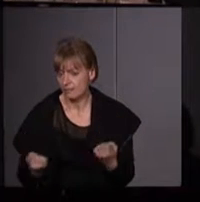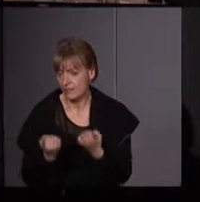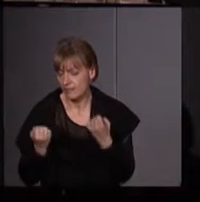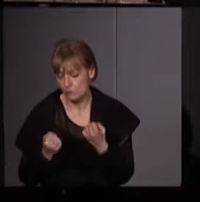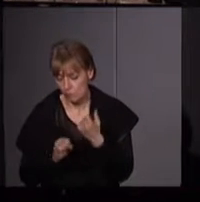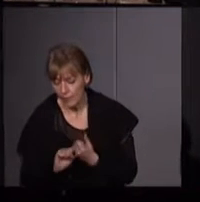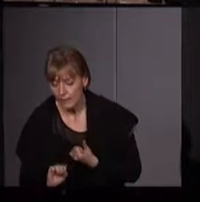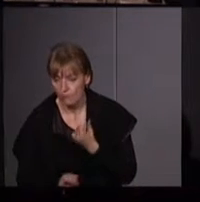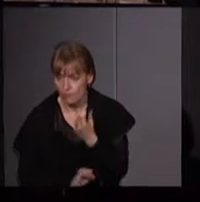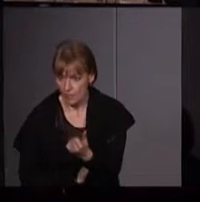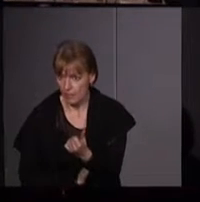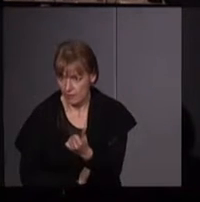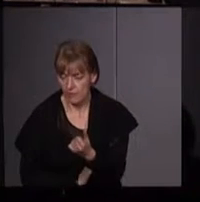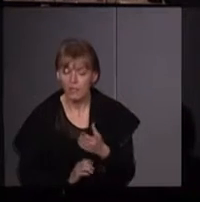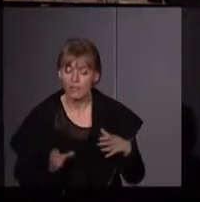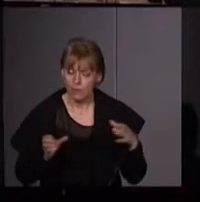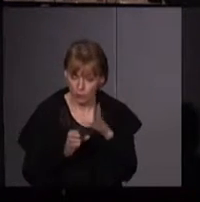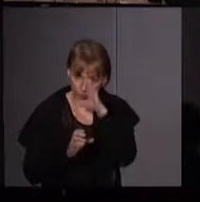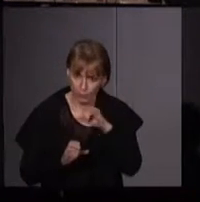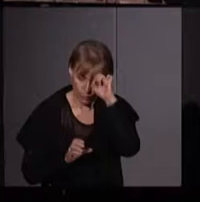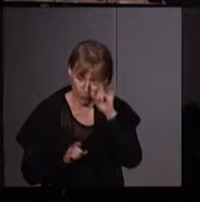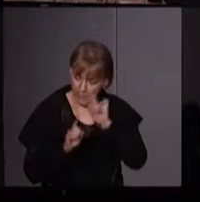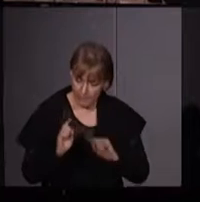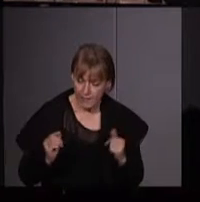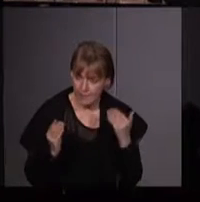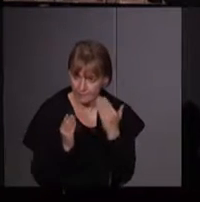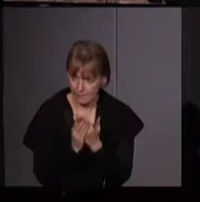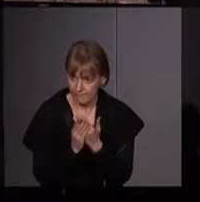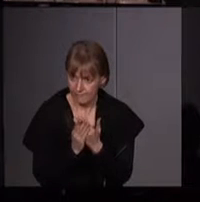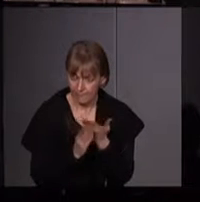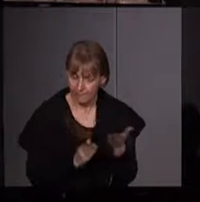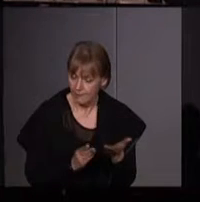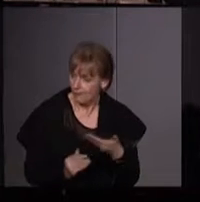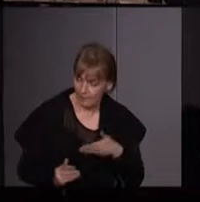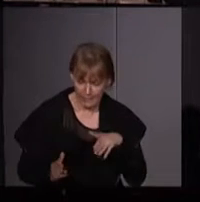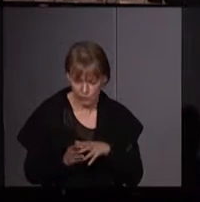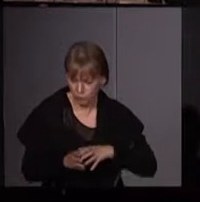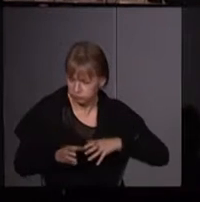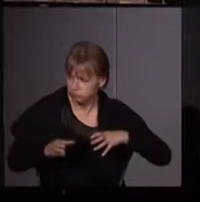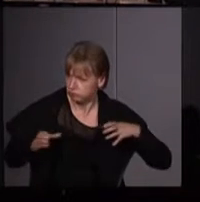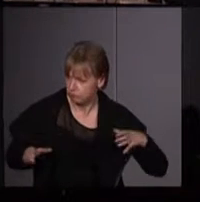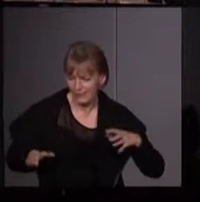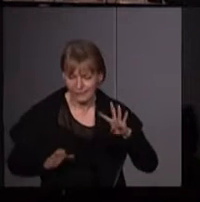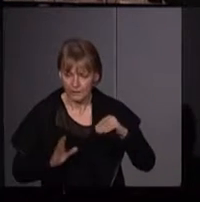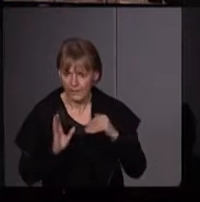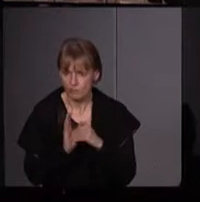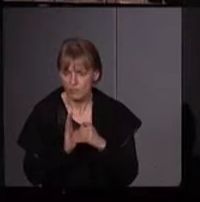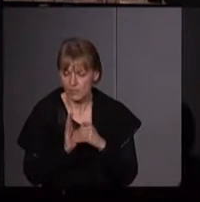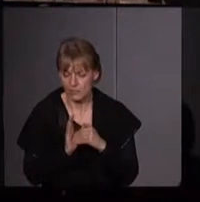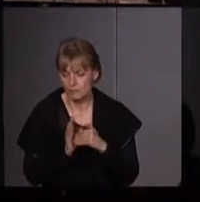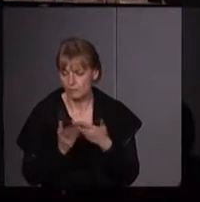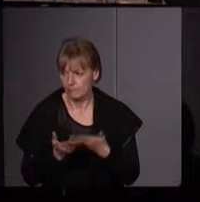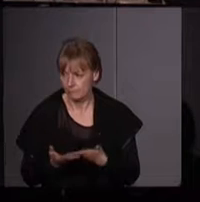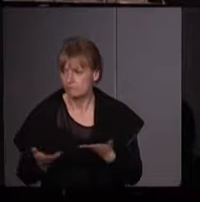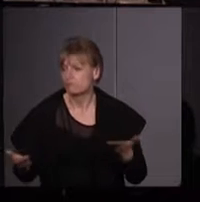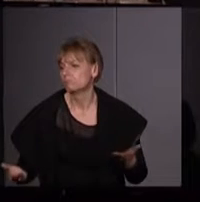an plus tard, les européennes vont débarquer également et elles vont doubler le nombre. Elles seront à 4 000 à ce moment-là.